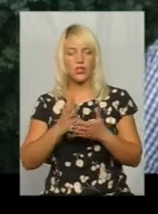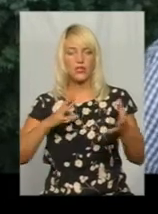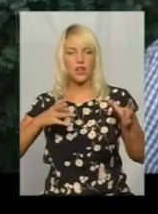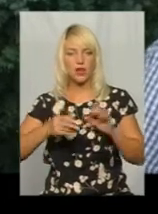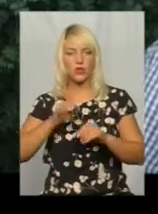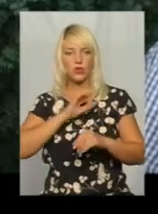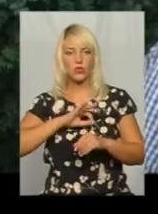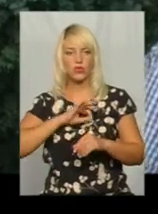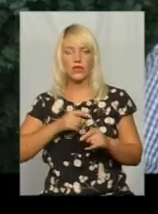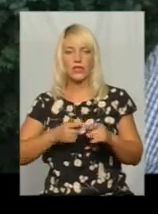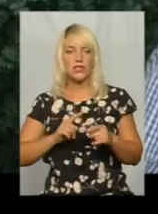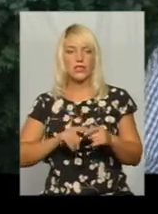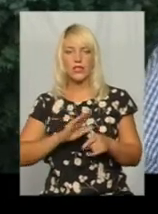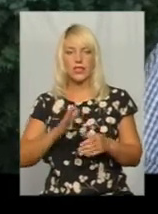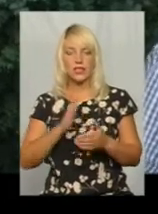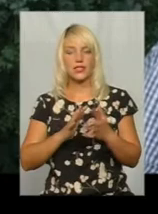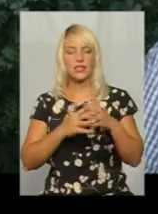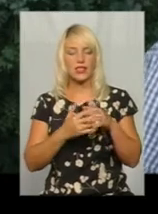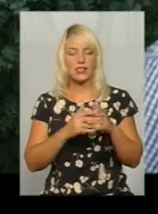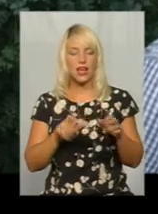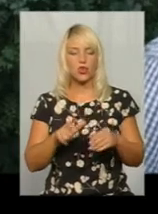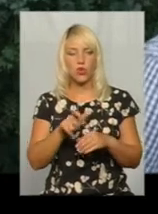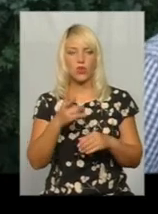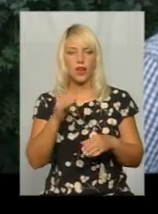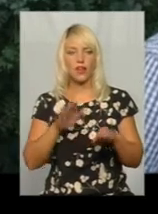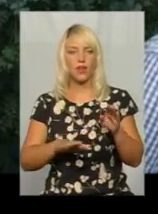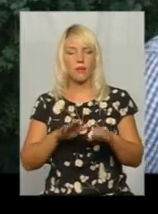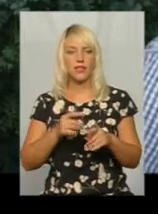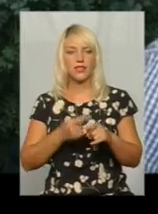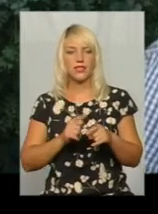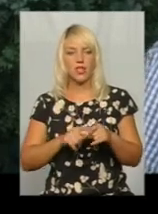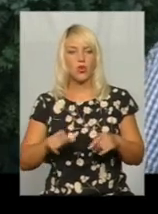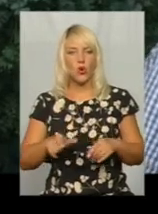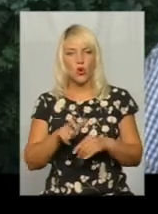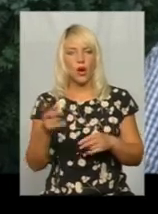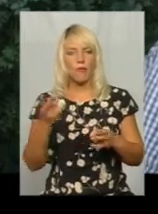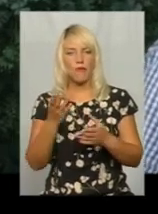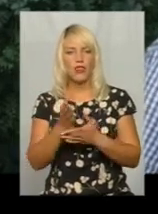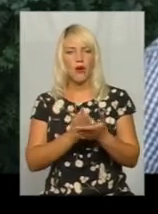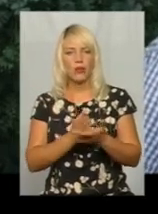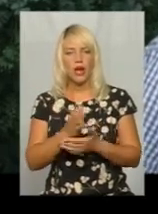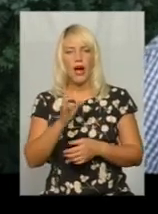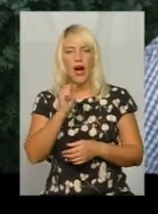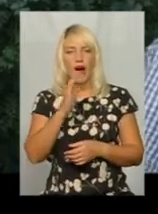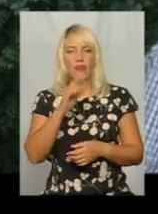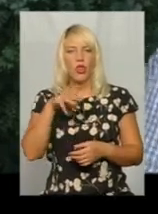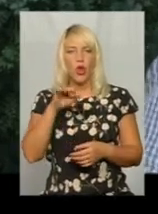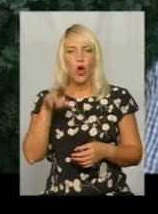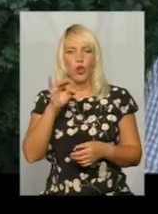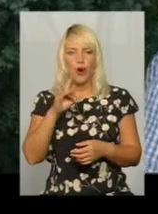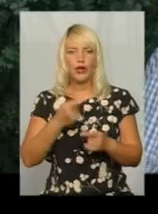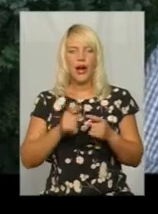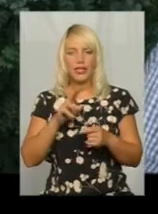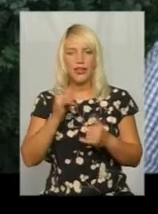користування. Це не є сільська дорога, яка на балансі. Це дорога, яка має обслуговуватися автодором. Автодорожі на